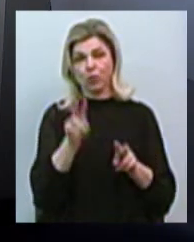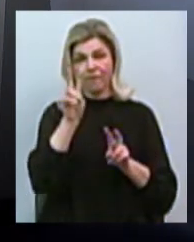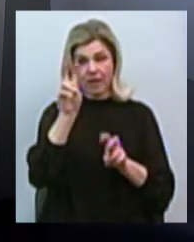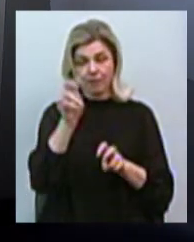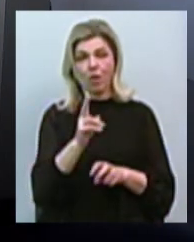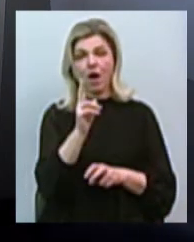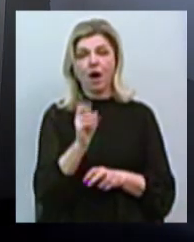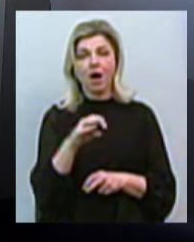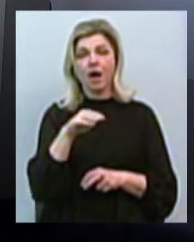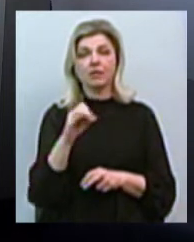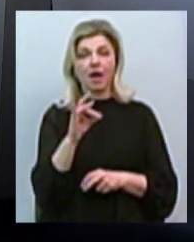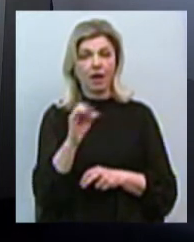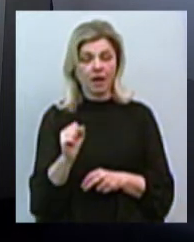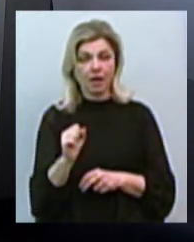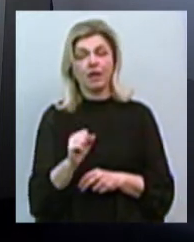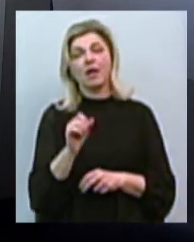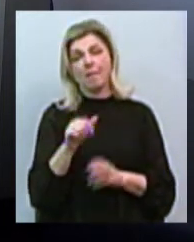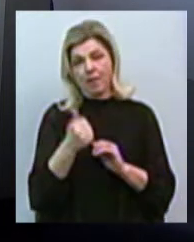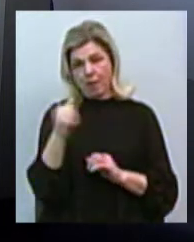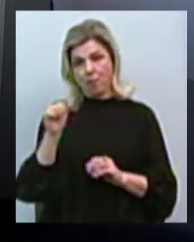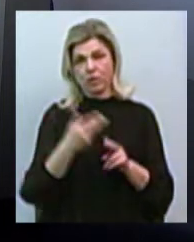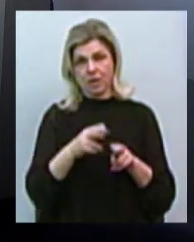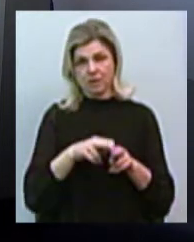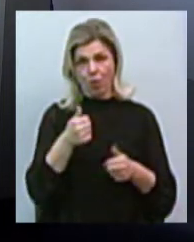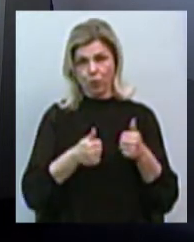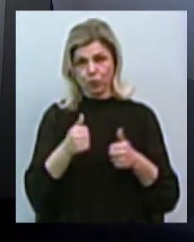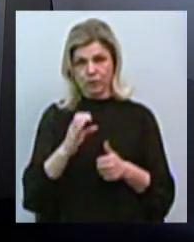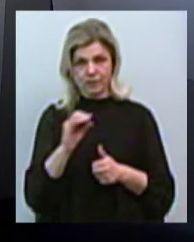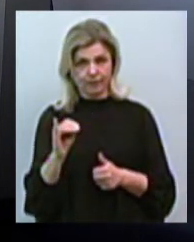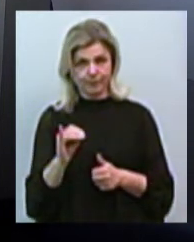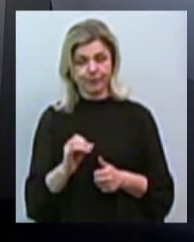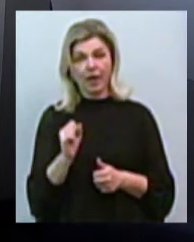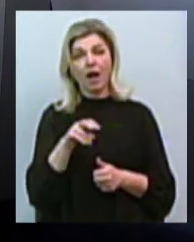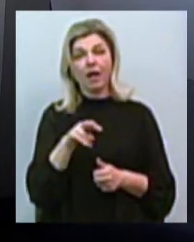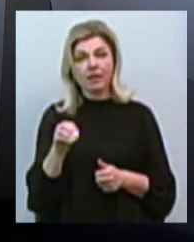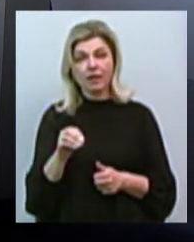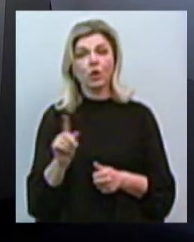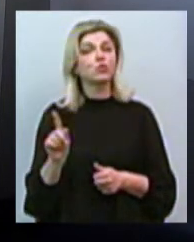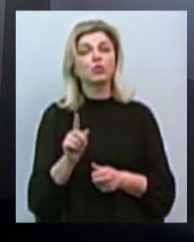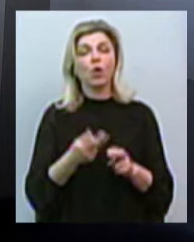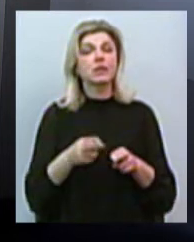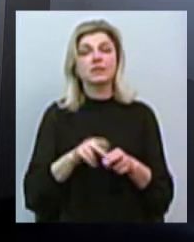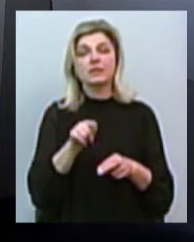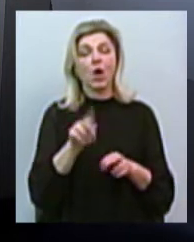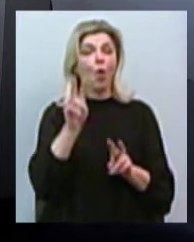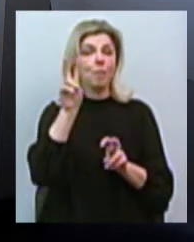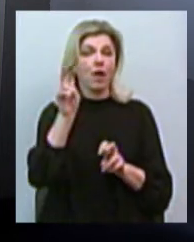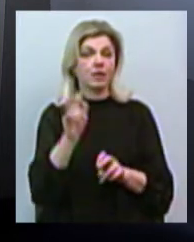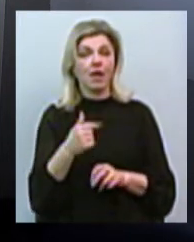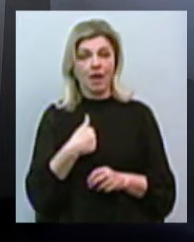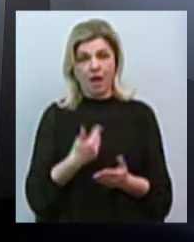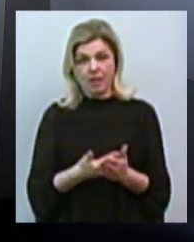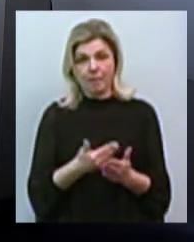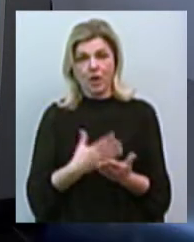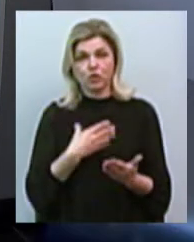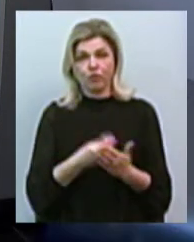Q-Terminal з переможцем у цьому конкурсі. Але, ну, що це за компанія? Я, наприклад, своїми